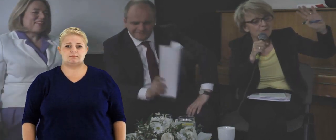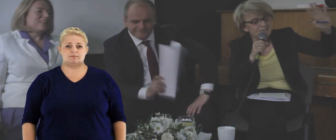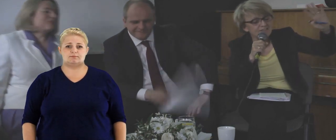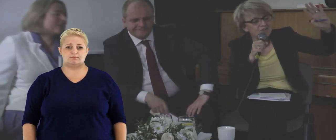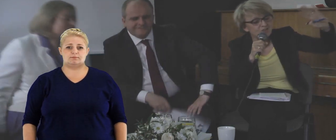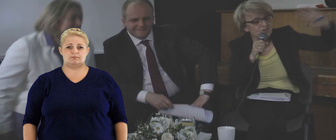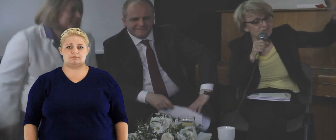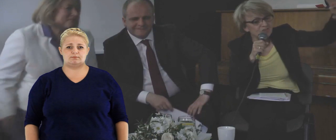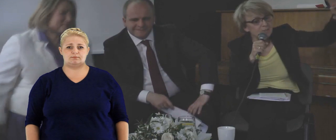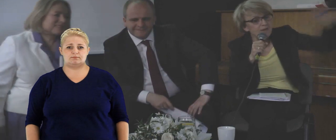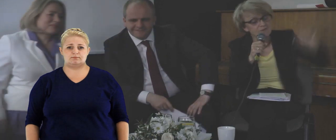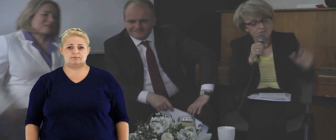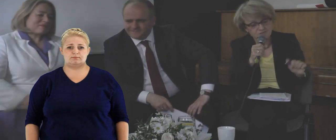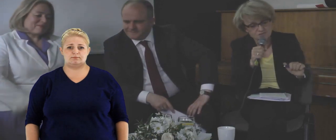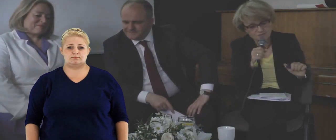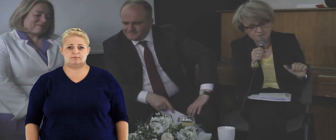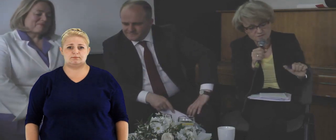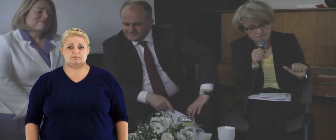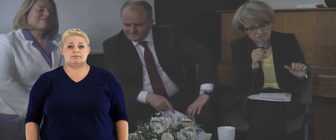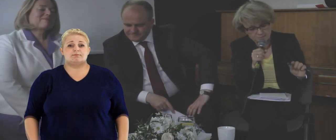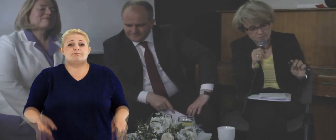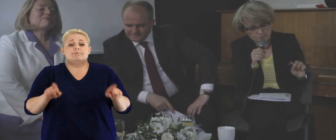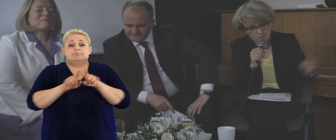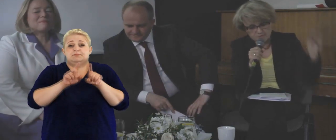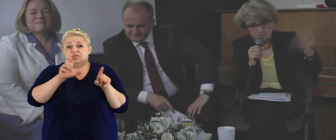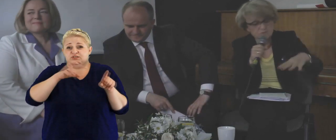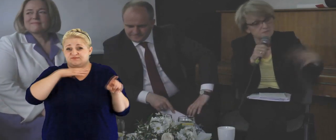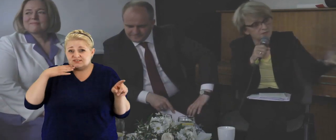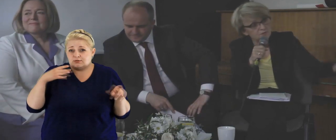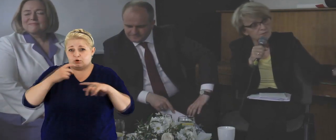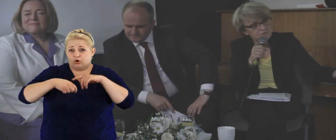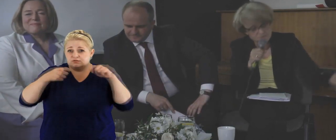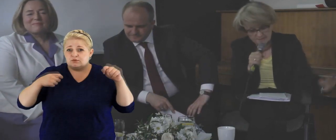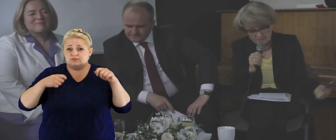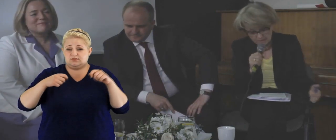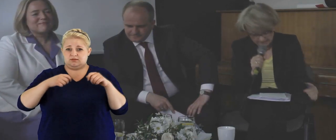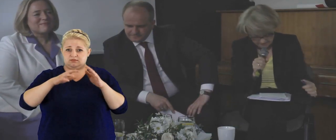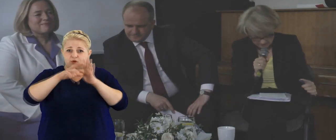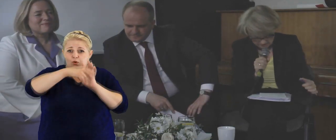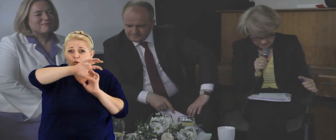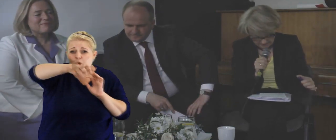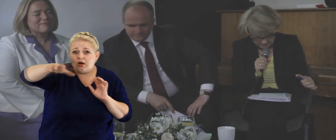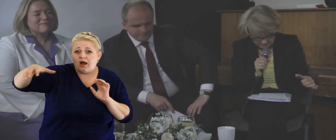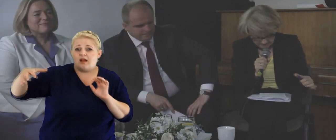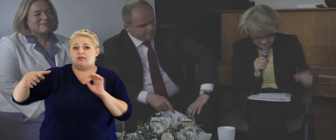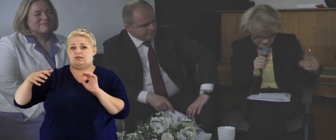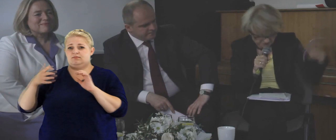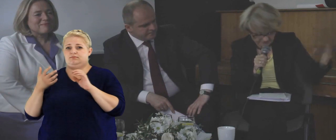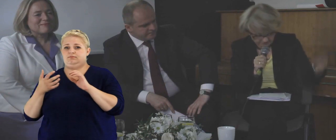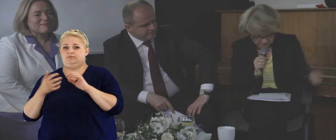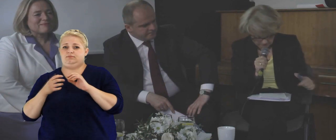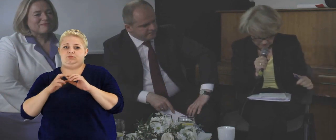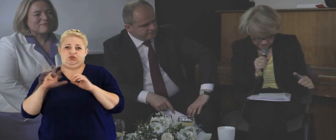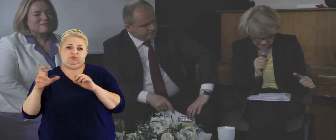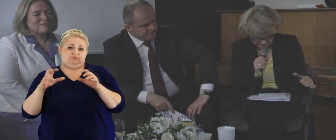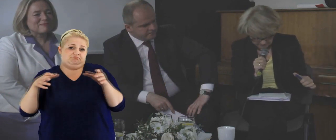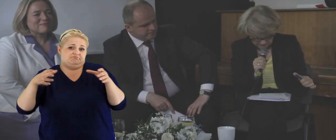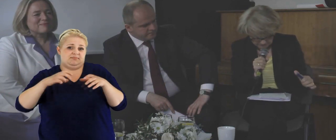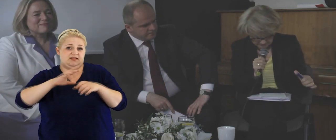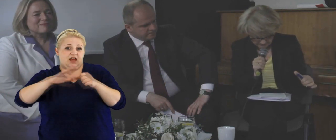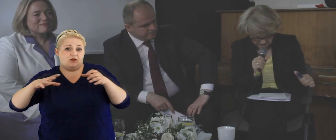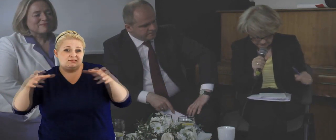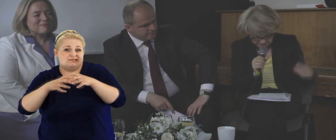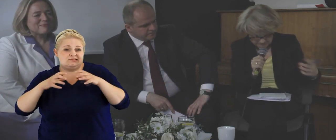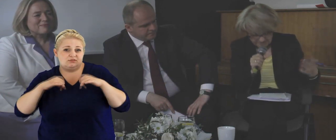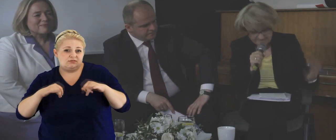ale ocenę, czy trzeba to rzeczywiście rozwiązywać na poziomie europejskim, czy wystarczyłyby rozwiązania lokalne, czy w sensie narodowych, czy nawet